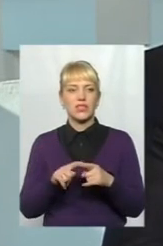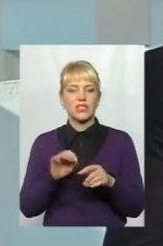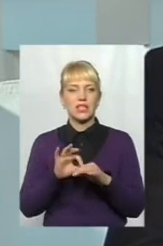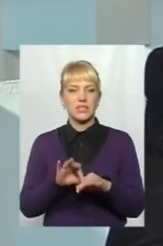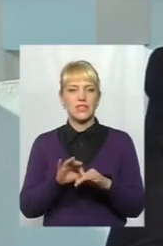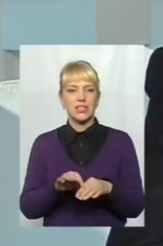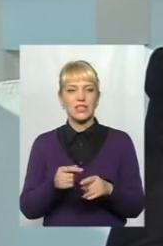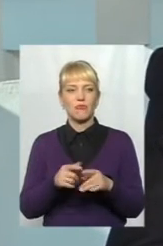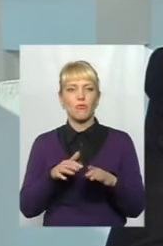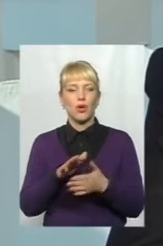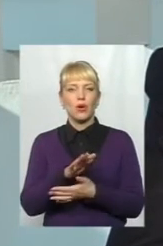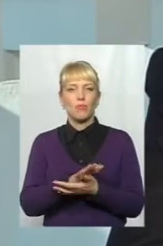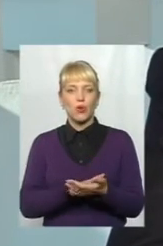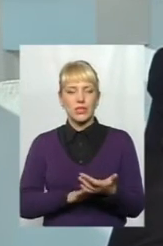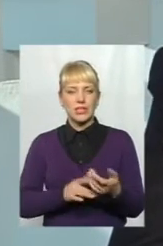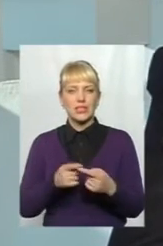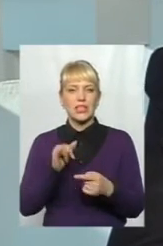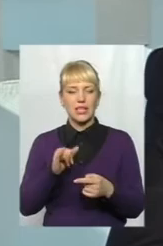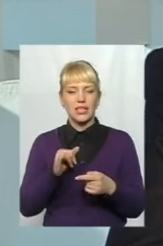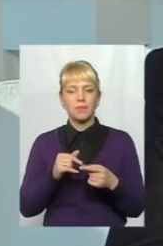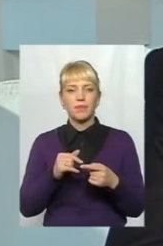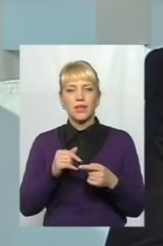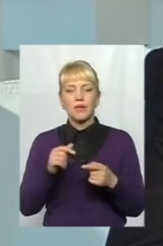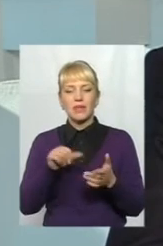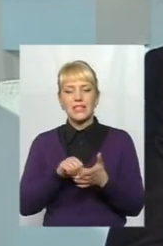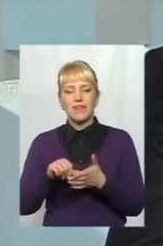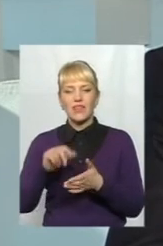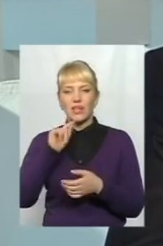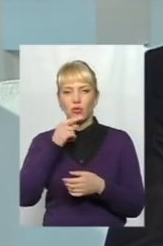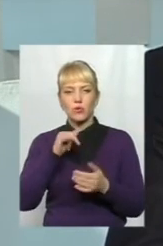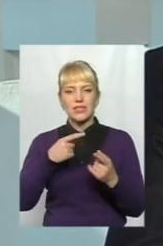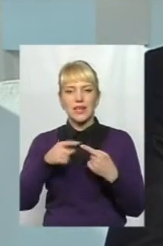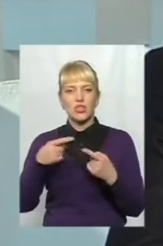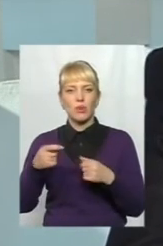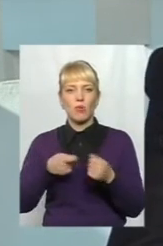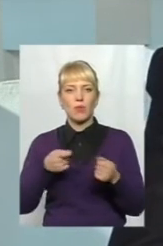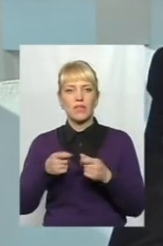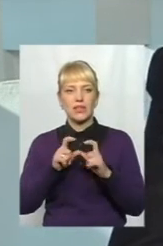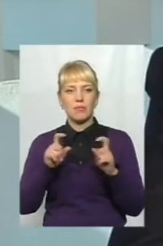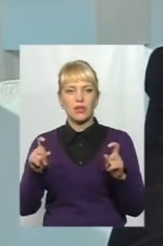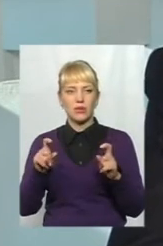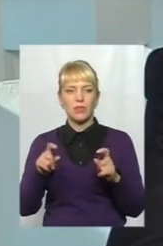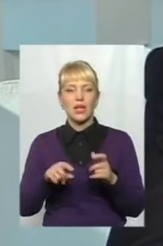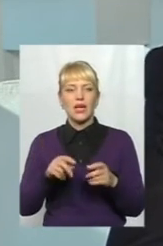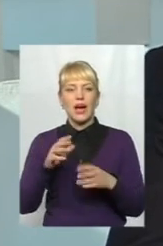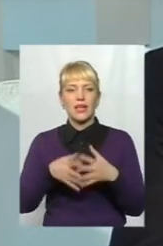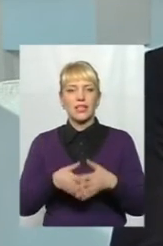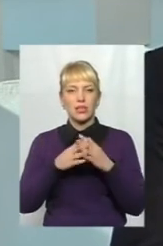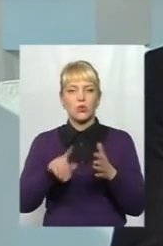процесі. Представники управління економіки з іншими управліннями, так само з Департаменту архітектури і містобудування, в'їжджають на місце,